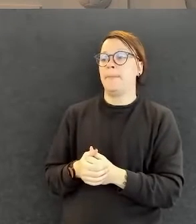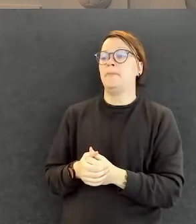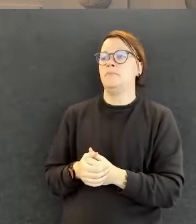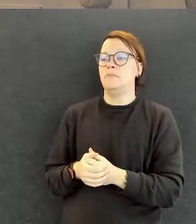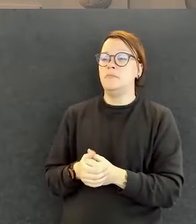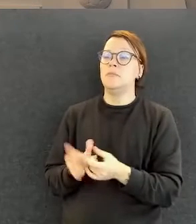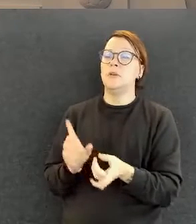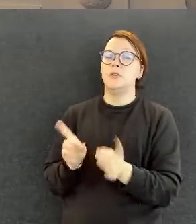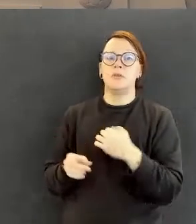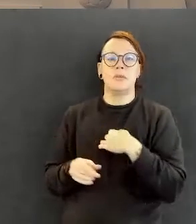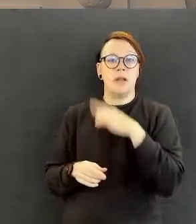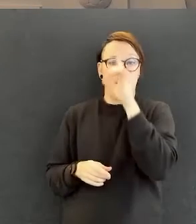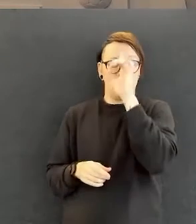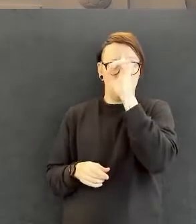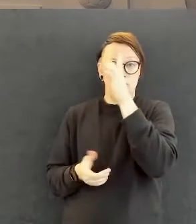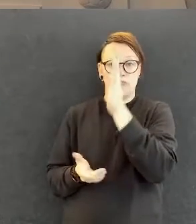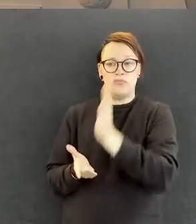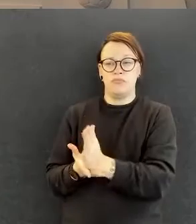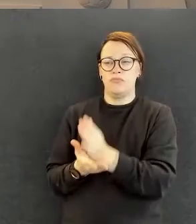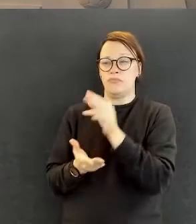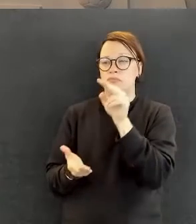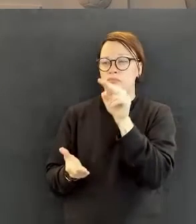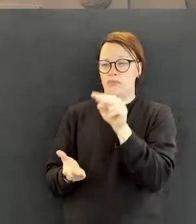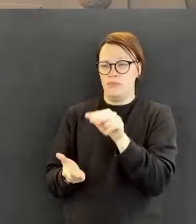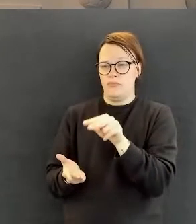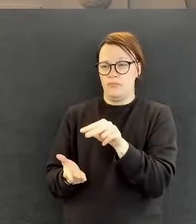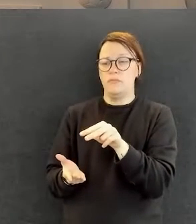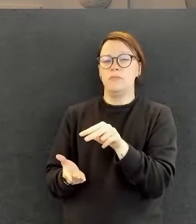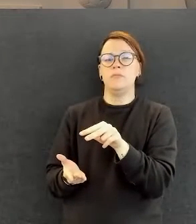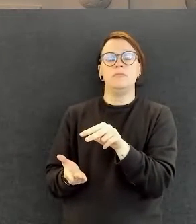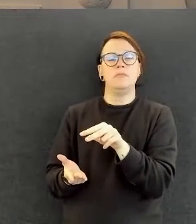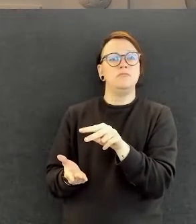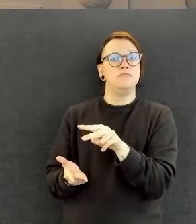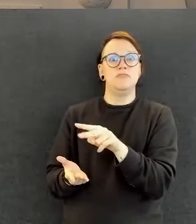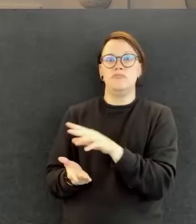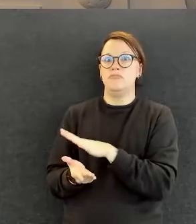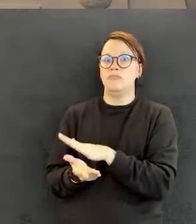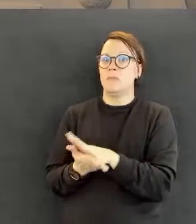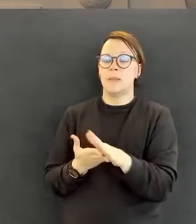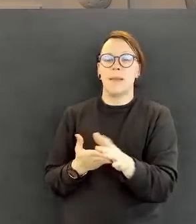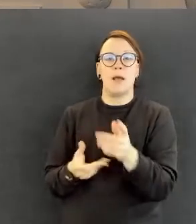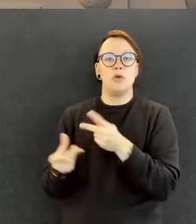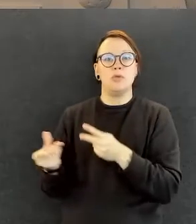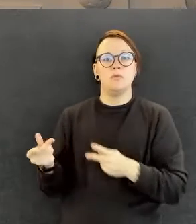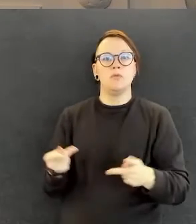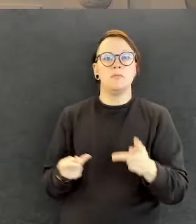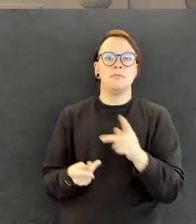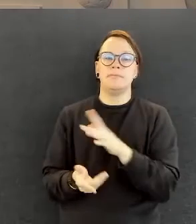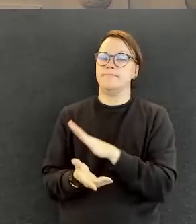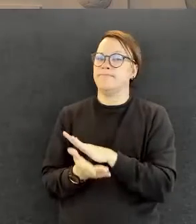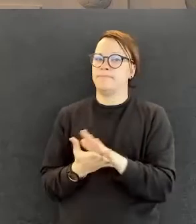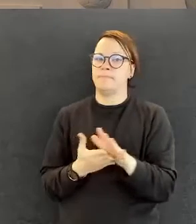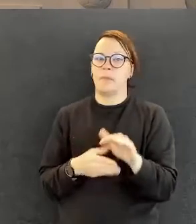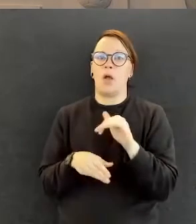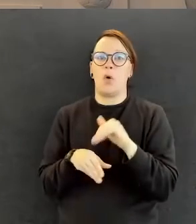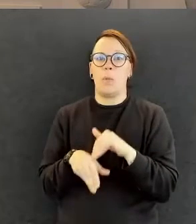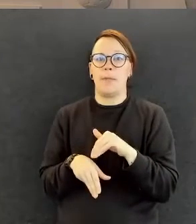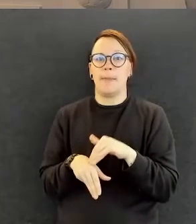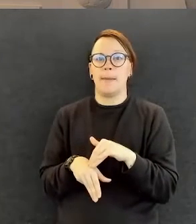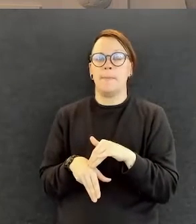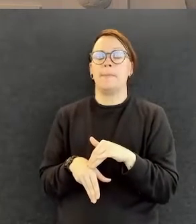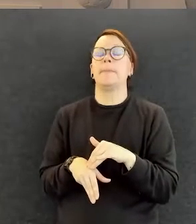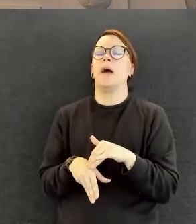mukaan, jos osaan täältä nyt oikein katsoa, olen oikeassa tapahtumassa, ei ole mitään kysymystä ja kommenttia tullut. Nyt oli sen verran